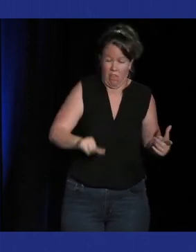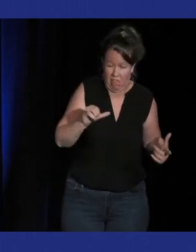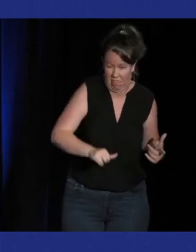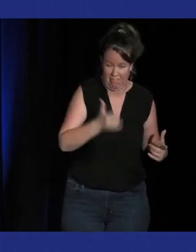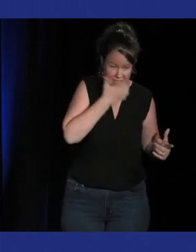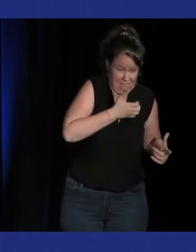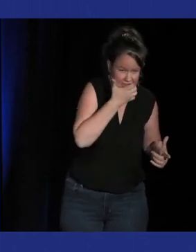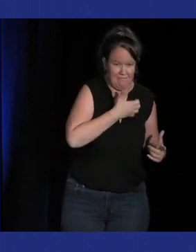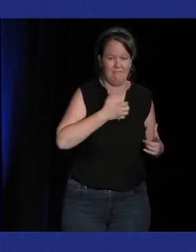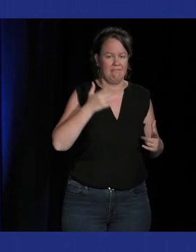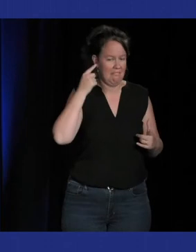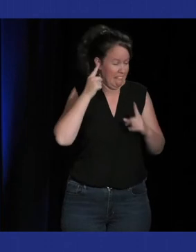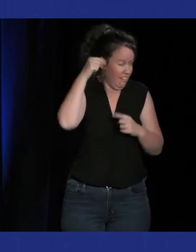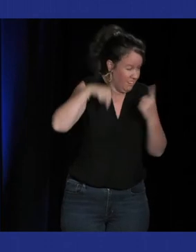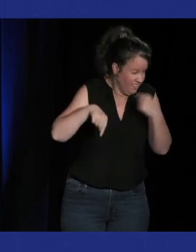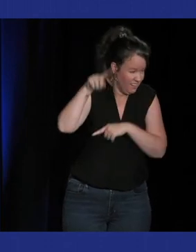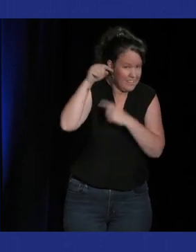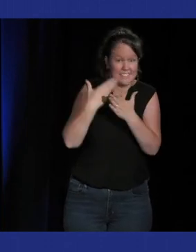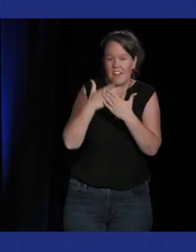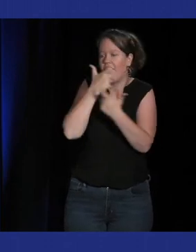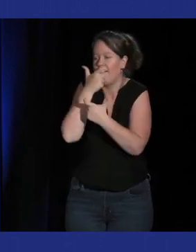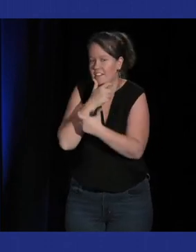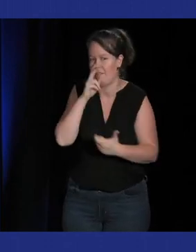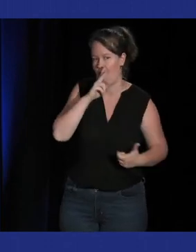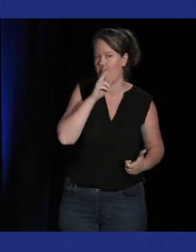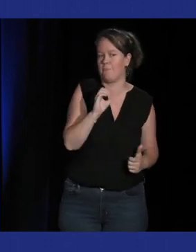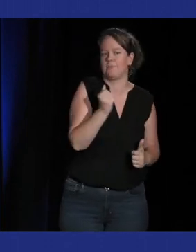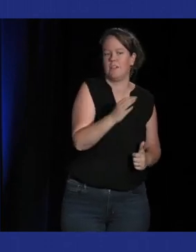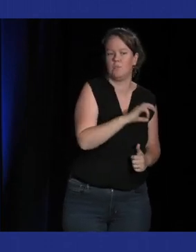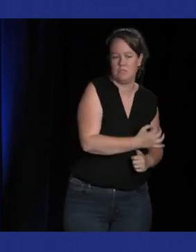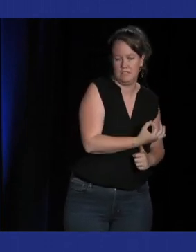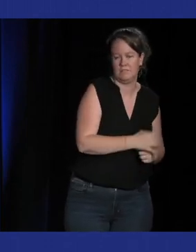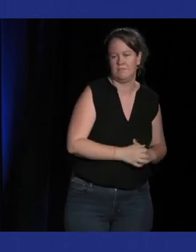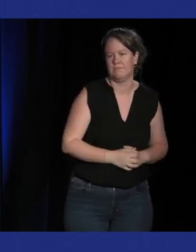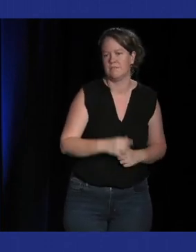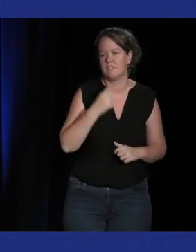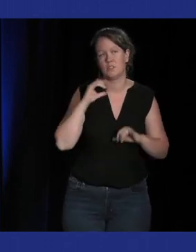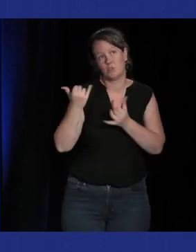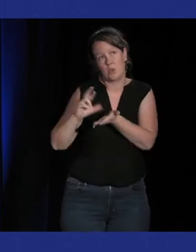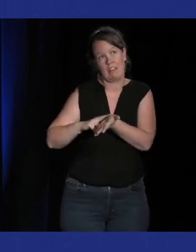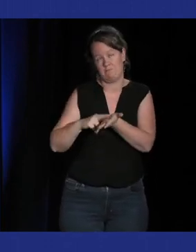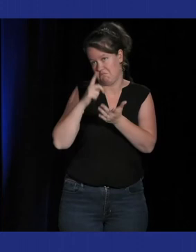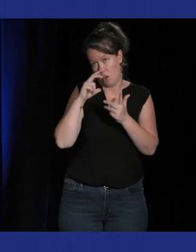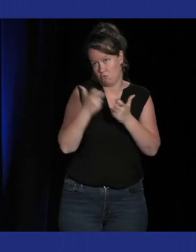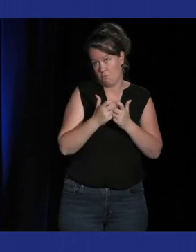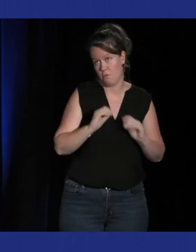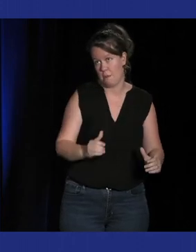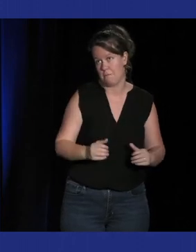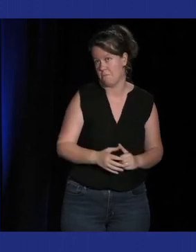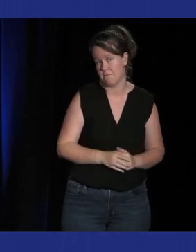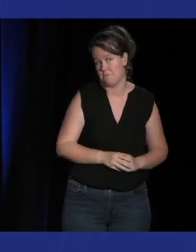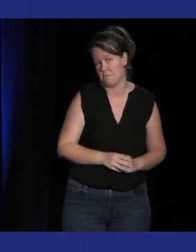d'autres questions musicales et potentiellement même si le jeu ressemble quand même beaucoup à un jeu musical classique de base